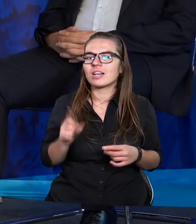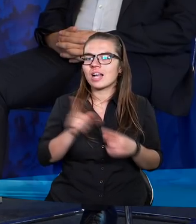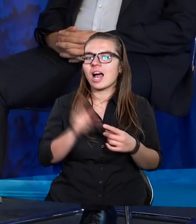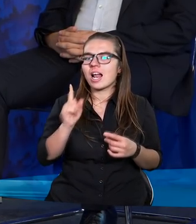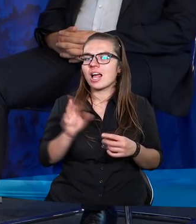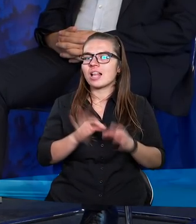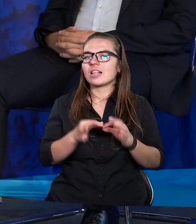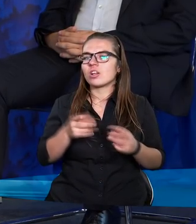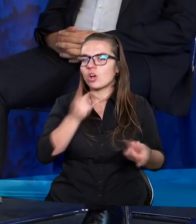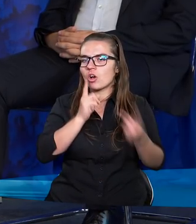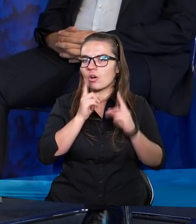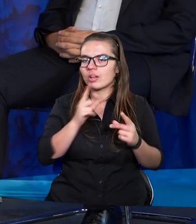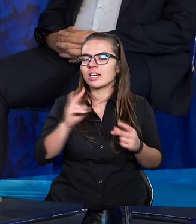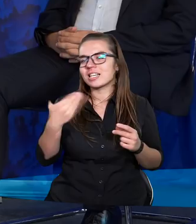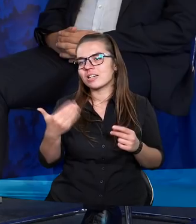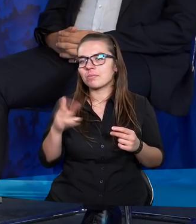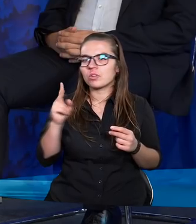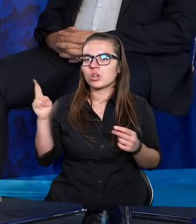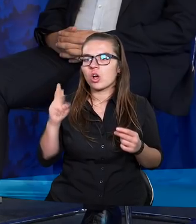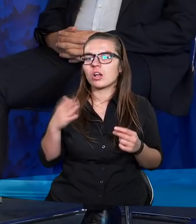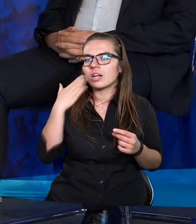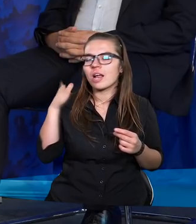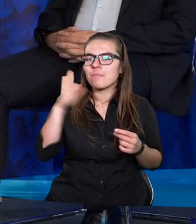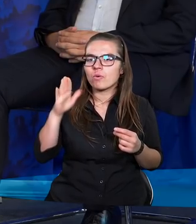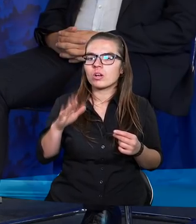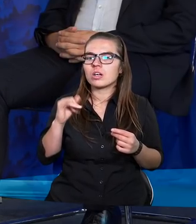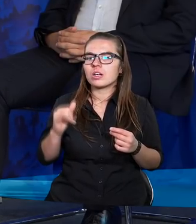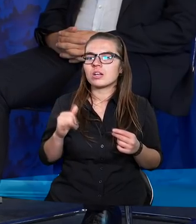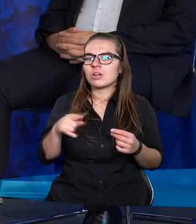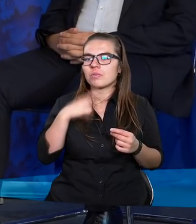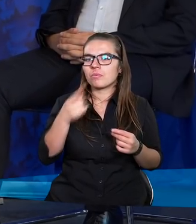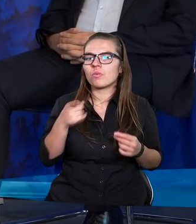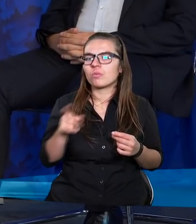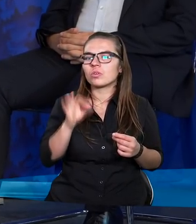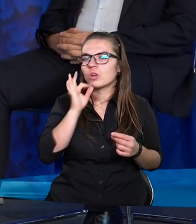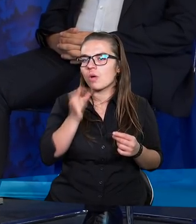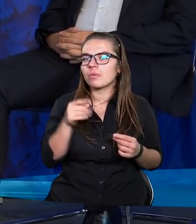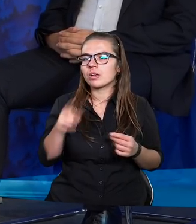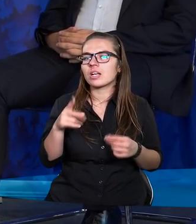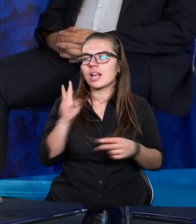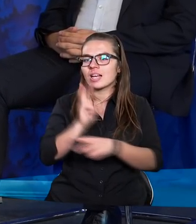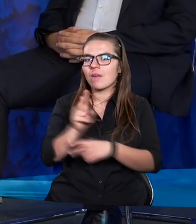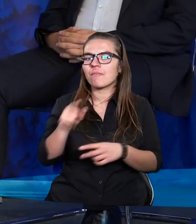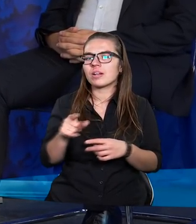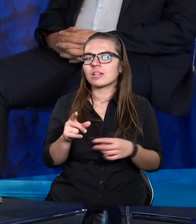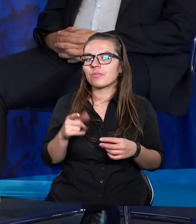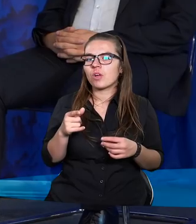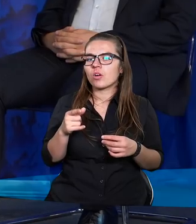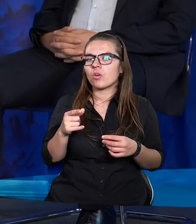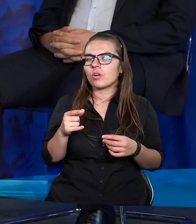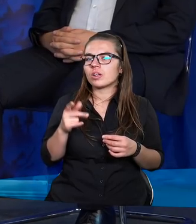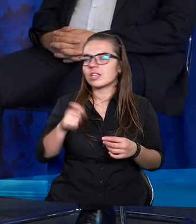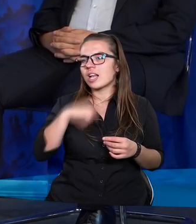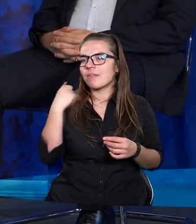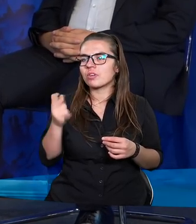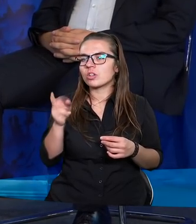ale kiedy rozmawiamy z kimś, kto wątpi w Boga i powiemy mu, no wiesz, to się sprowadza do zaufania, to on pomyśli sobie, ale